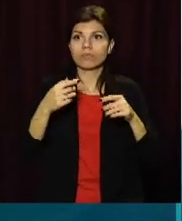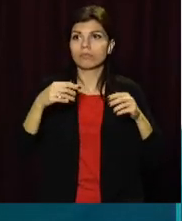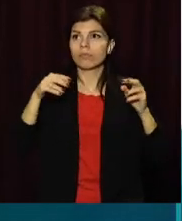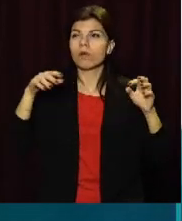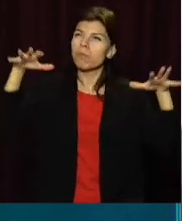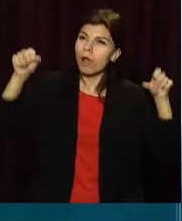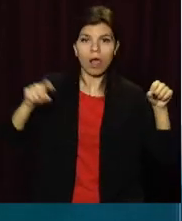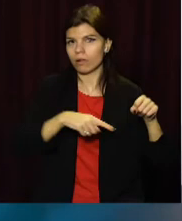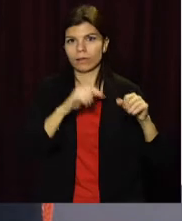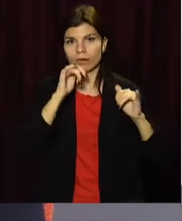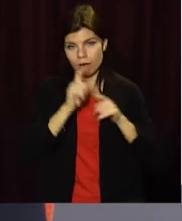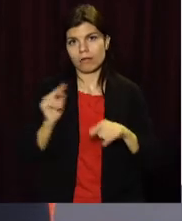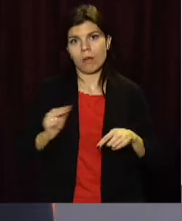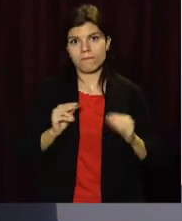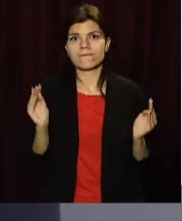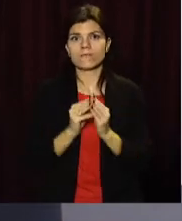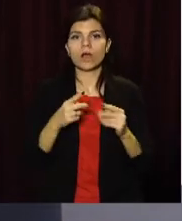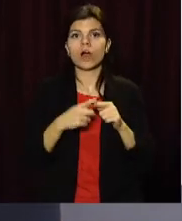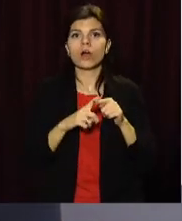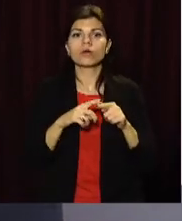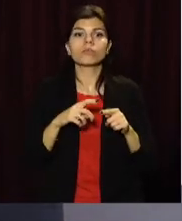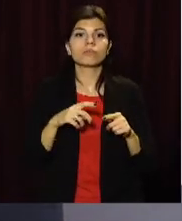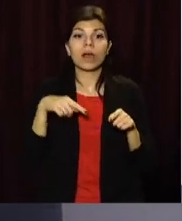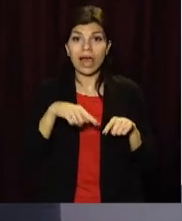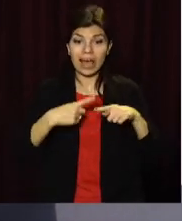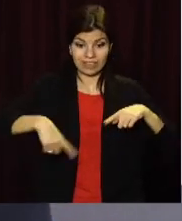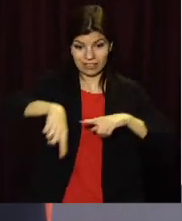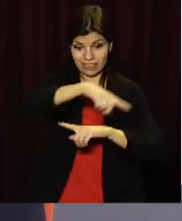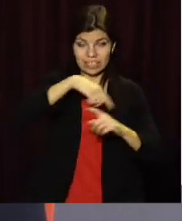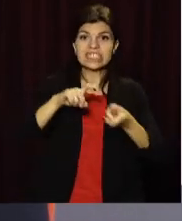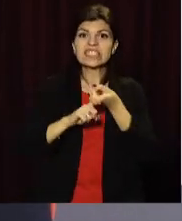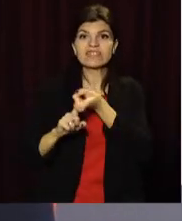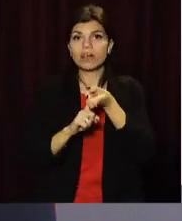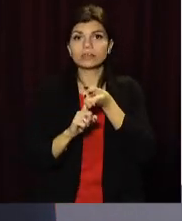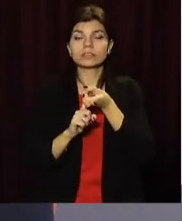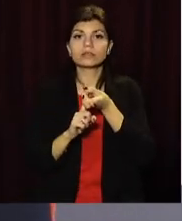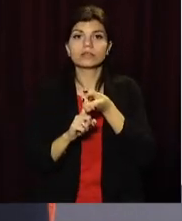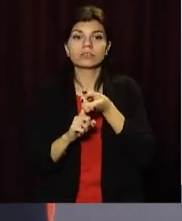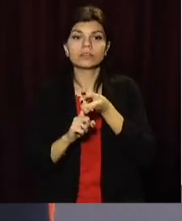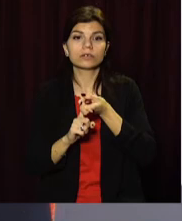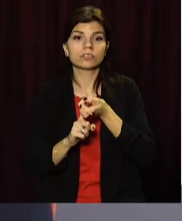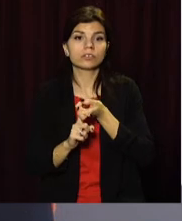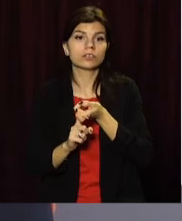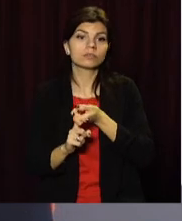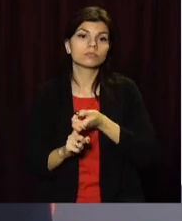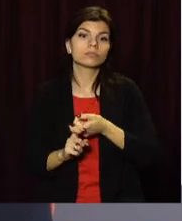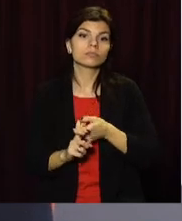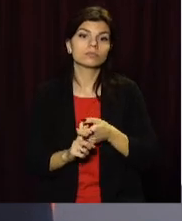доступ, так як об'єкт має зв'язку з